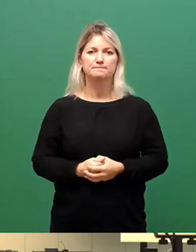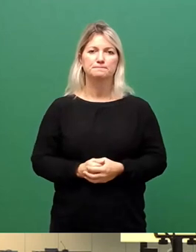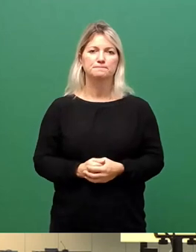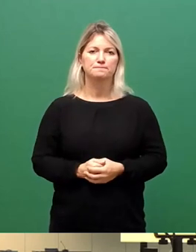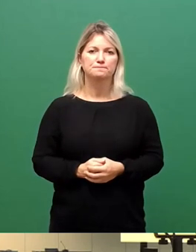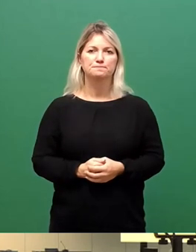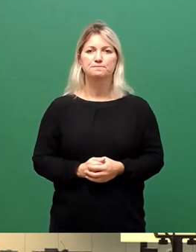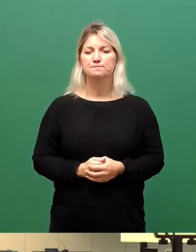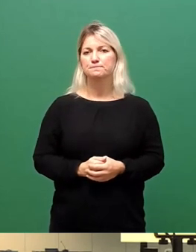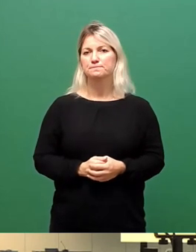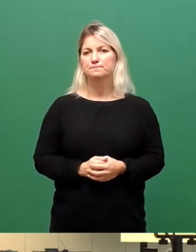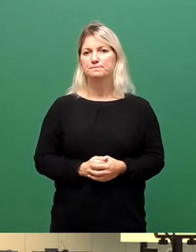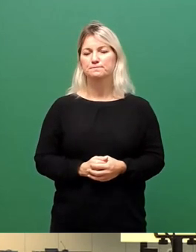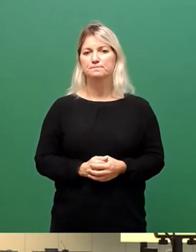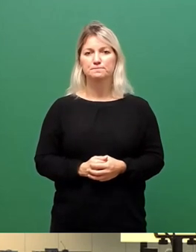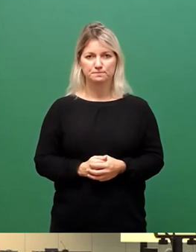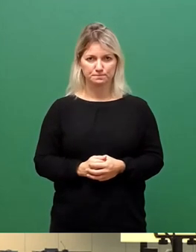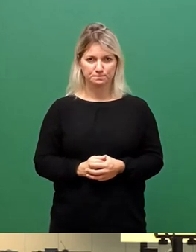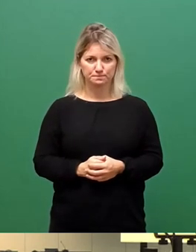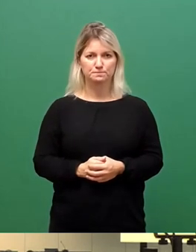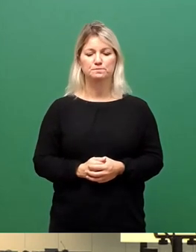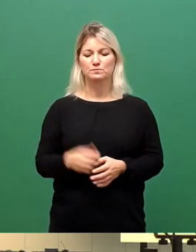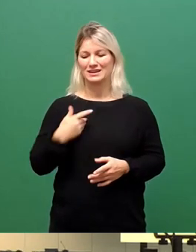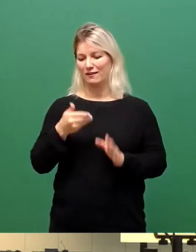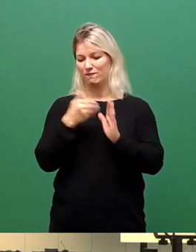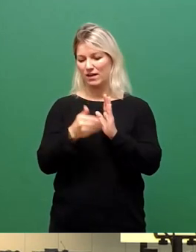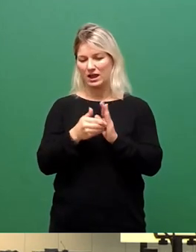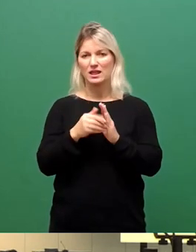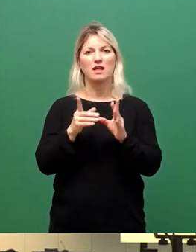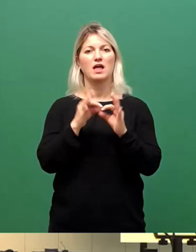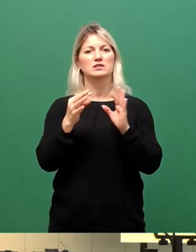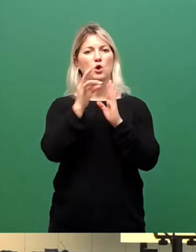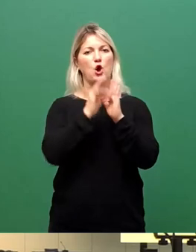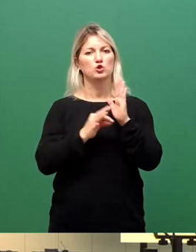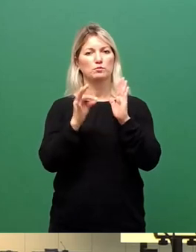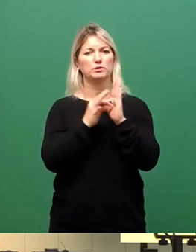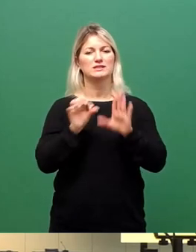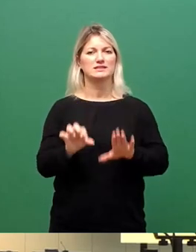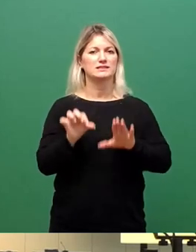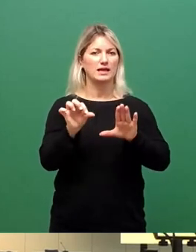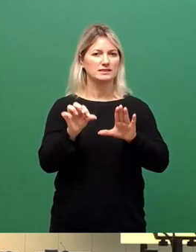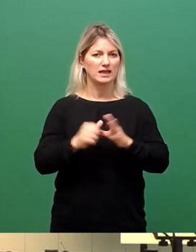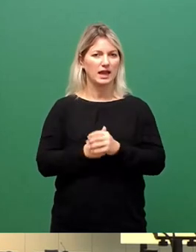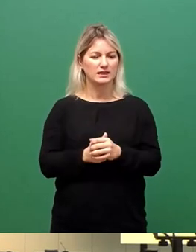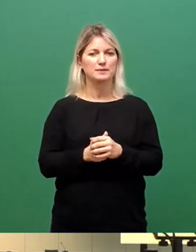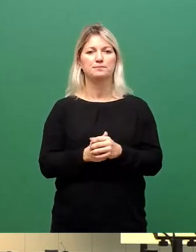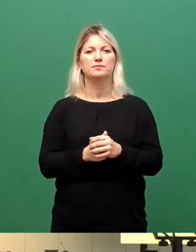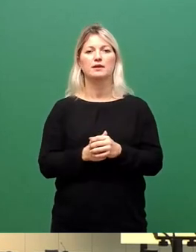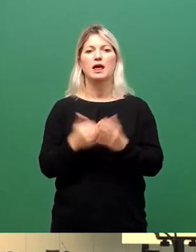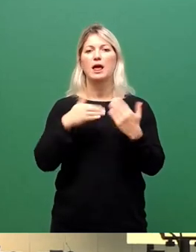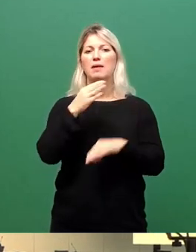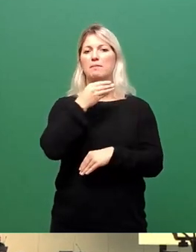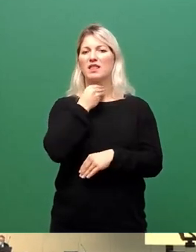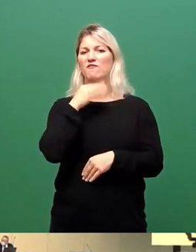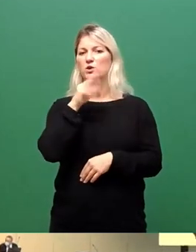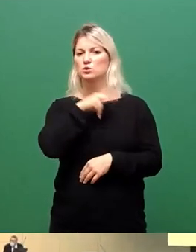Und dann setzen wir fort mit Tagesordnungspunkt 16, Mehrbedarfe für soziale Leistungen im